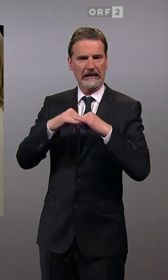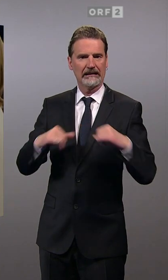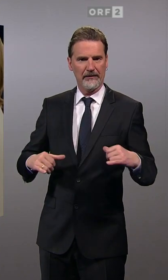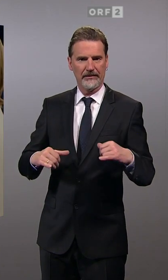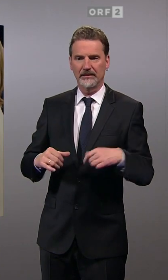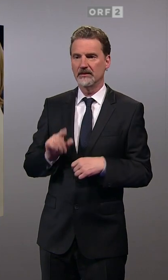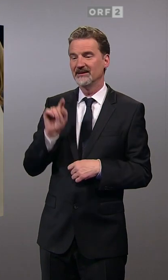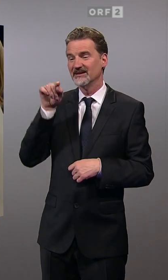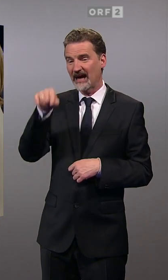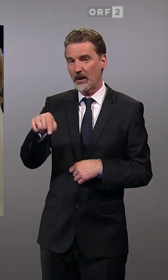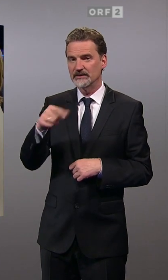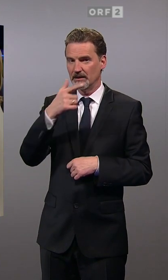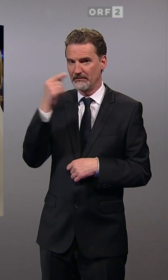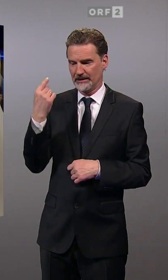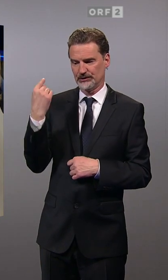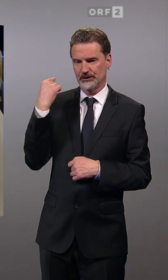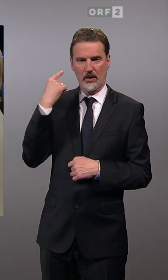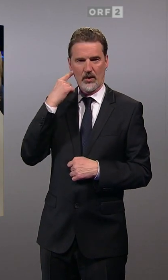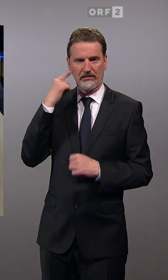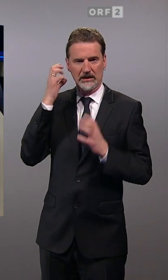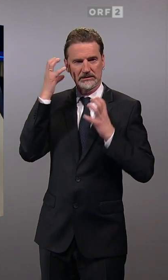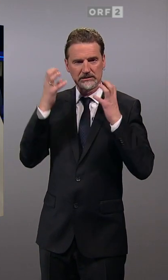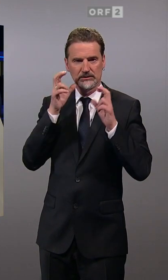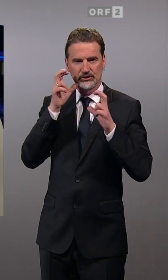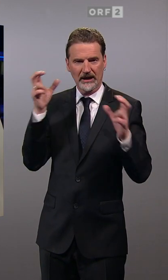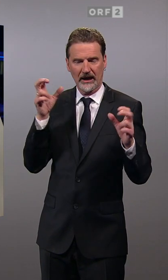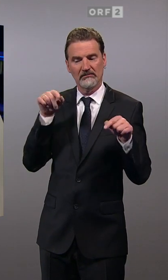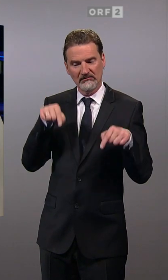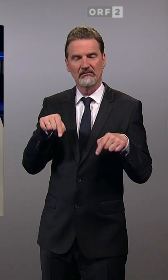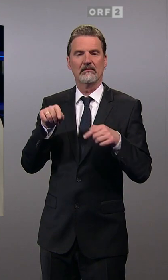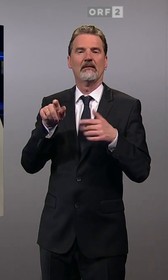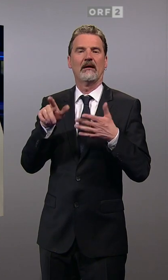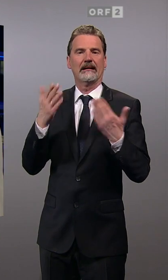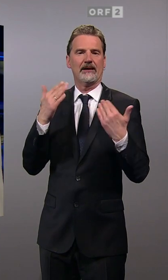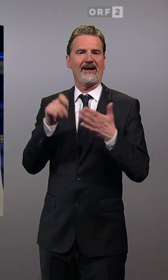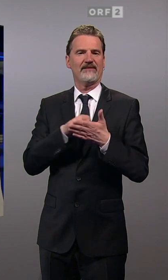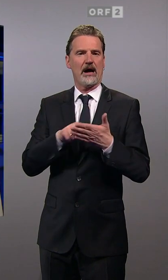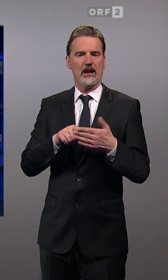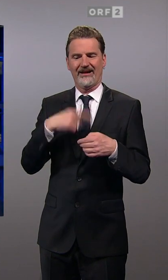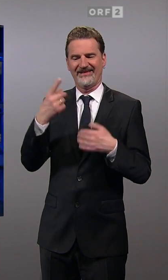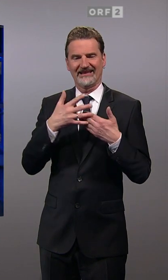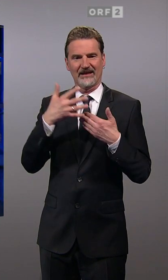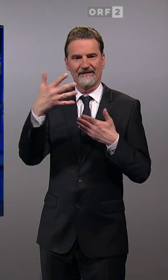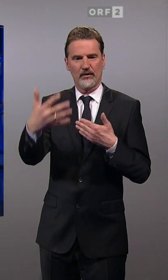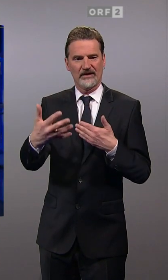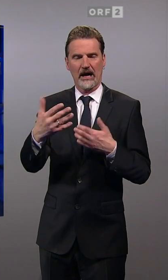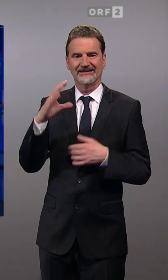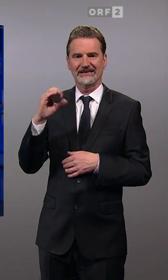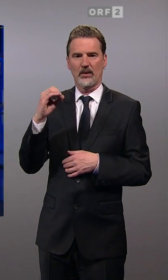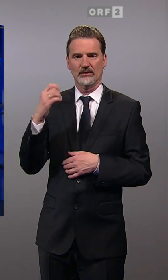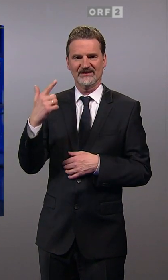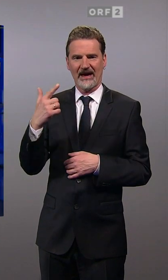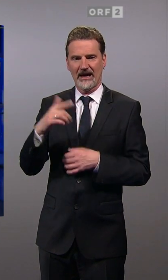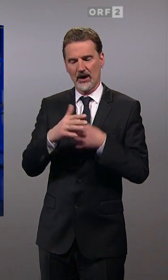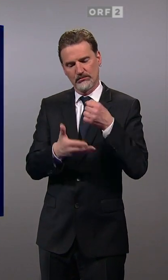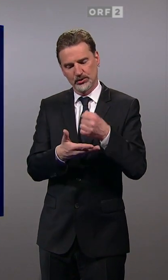draußen sind Menschen, die schreien, dass es in der Tat eine Klimawahl ist. Und es ist auch eine Klimawahl, weil in den nächsten fünf Jahren ist dieses CO2-Budget